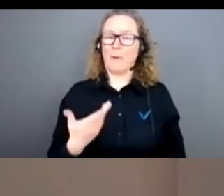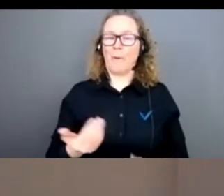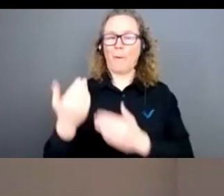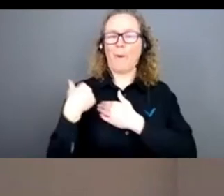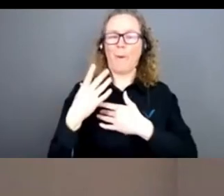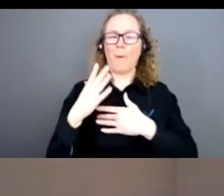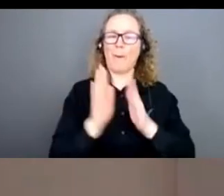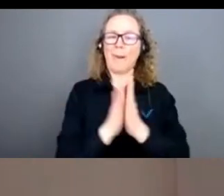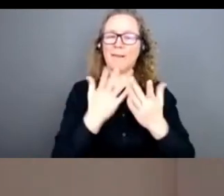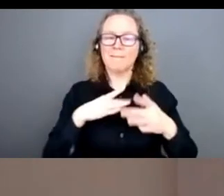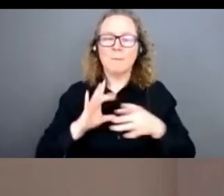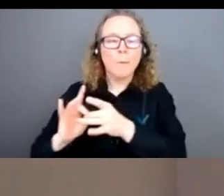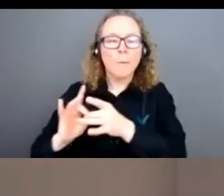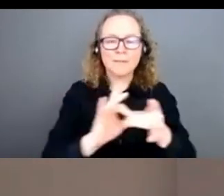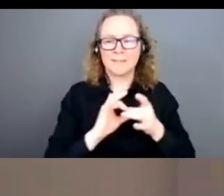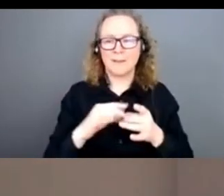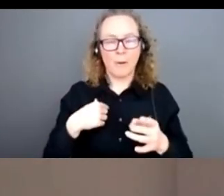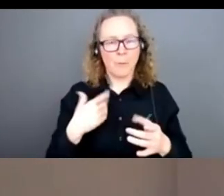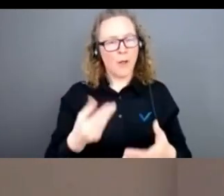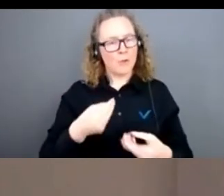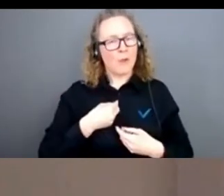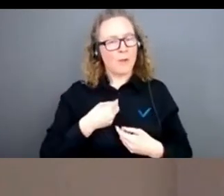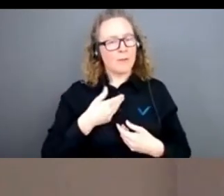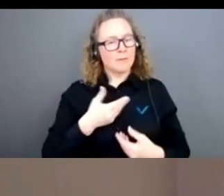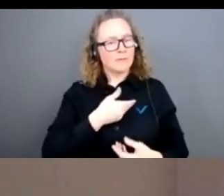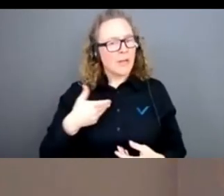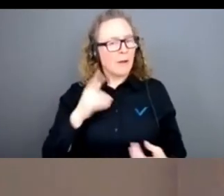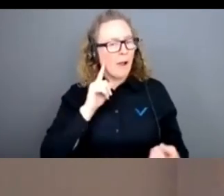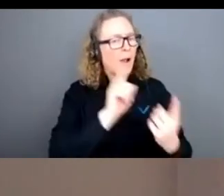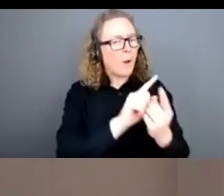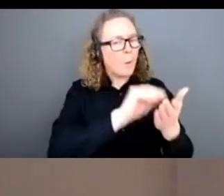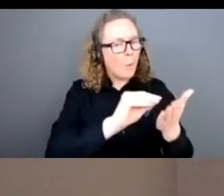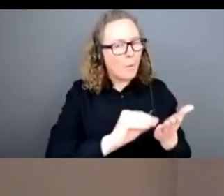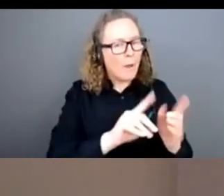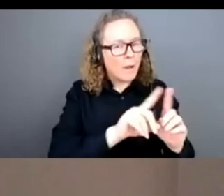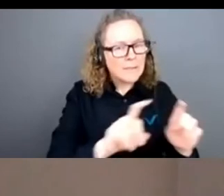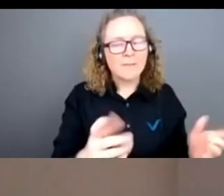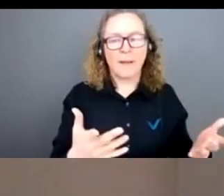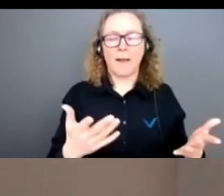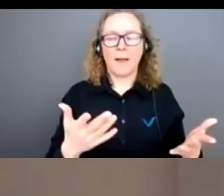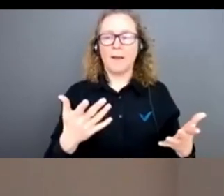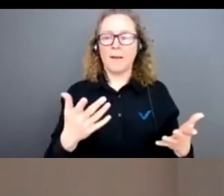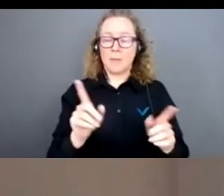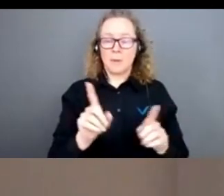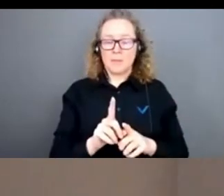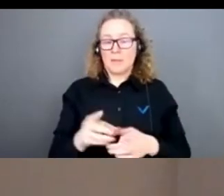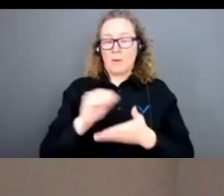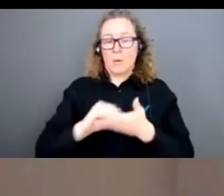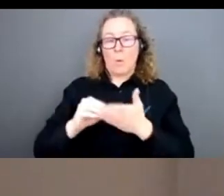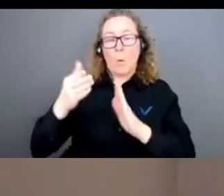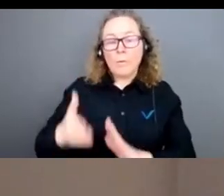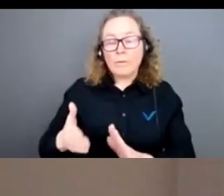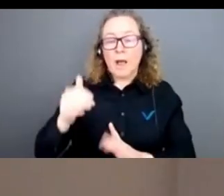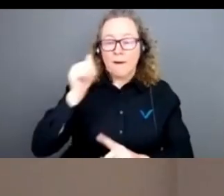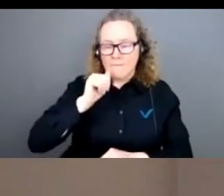permis d'enforcer avec des auteurs, d'en rencontrer beaucoup d'autres et d'apprendre beaucoup. Je suis vraiment très content que ces auteurs et autrices talentueuses aient